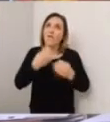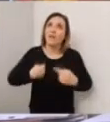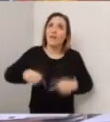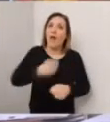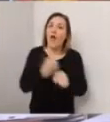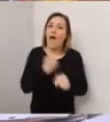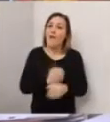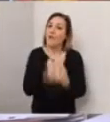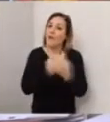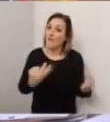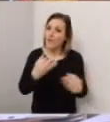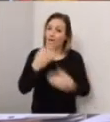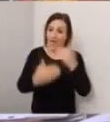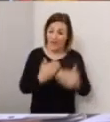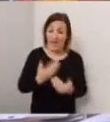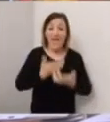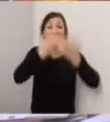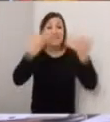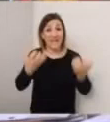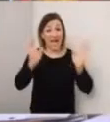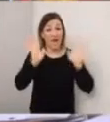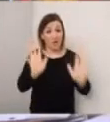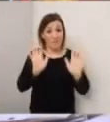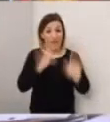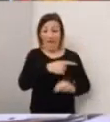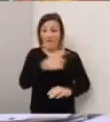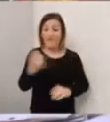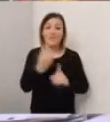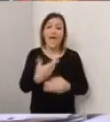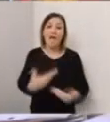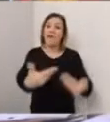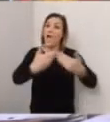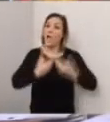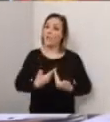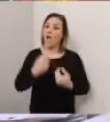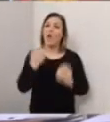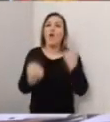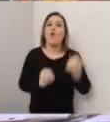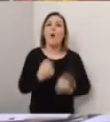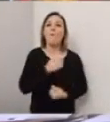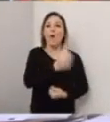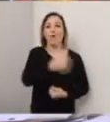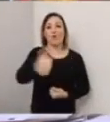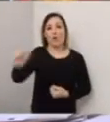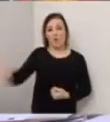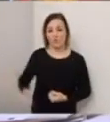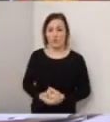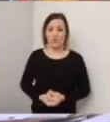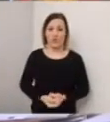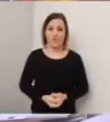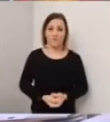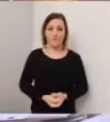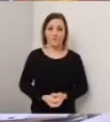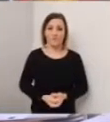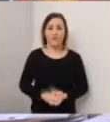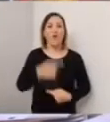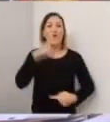stiamo lavorando bene. Però è chiaro che questa cosa va aiutata dal comportamento di tutti noi.